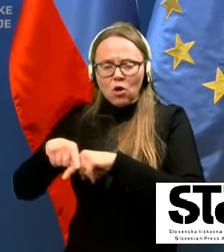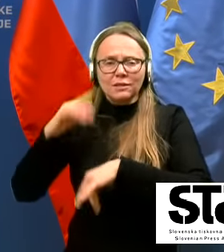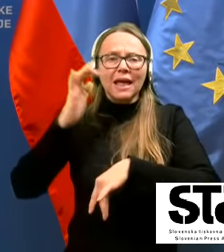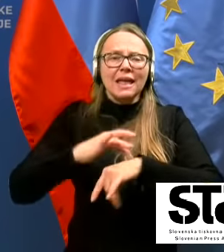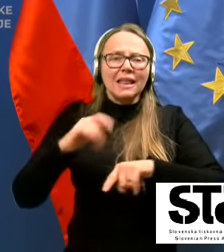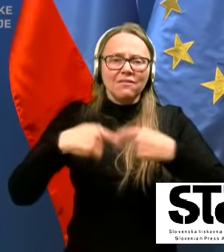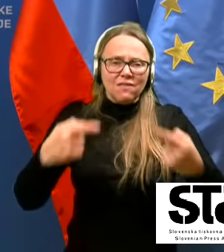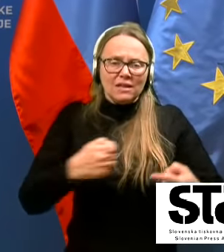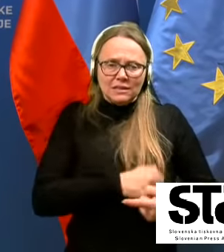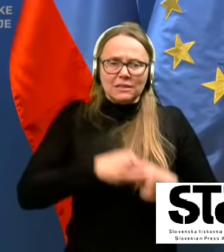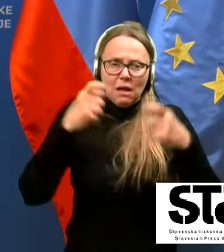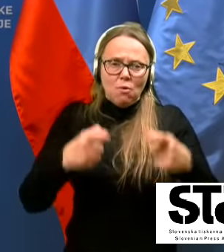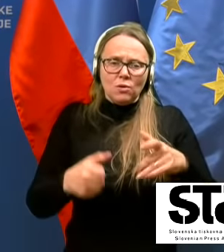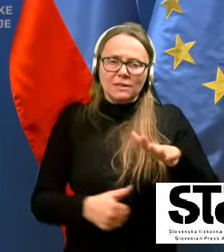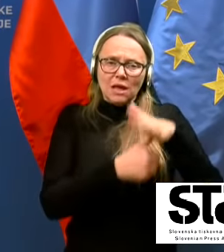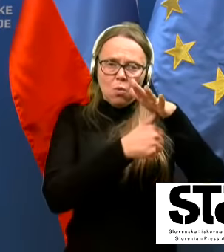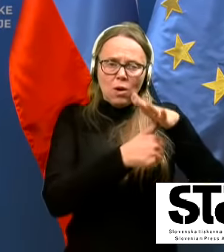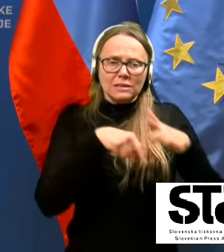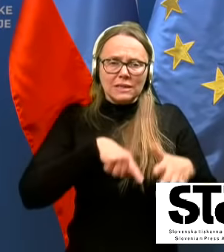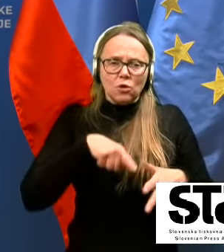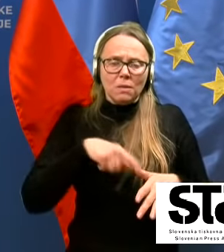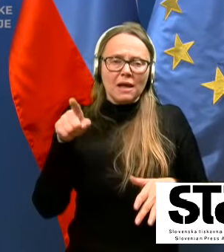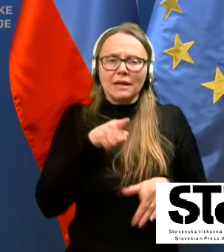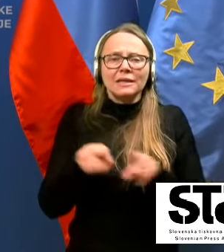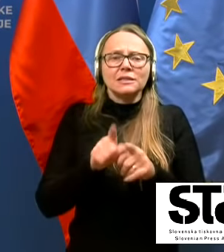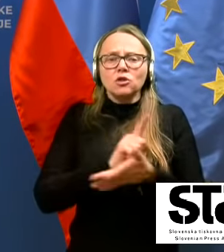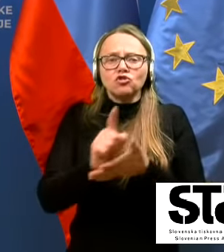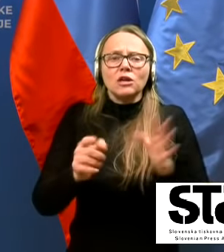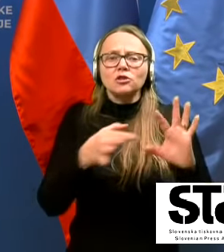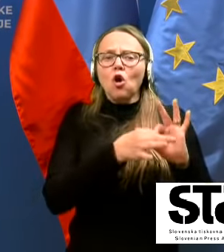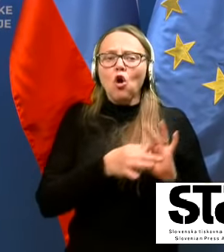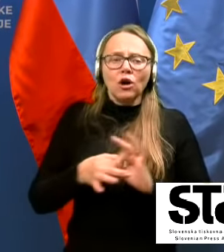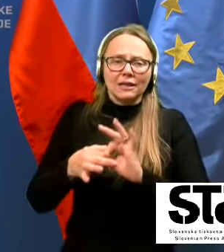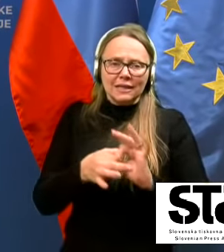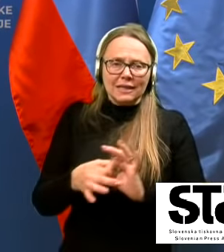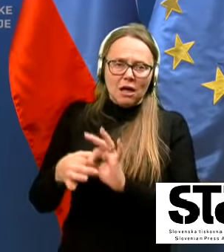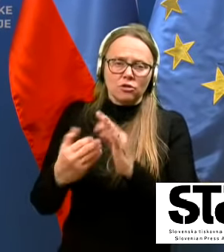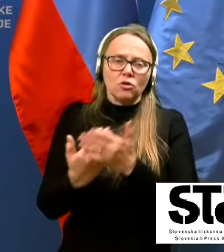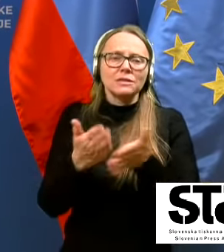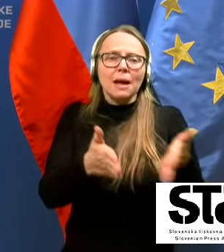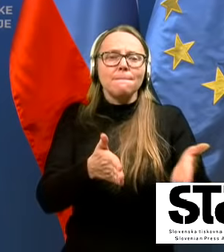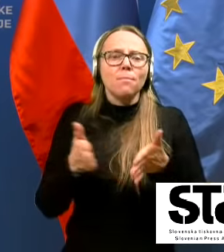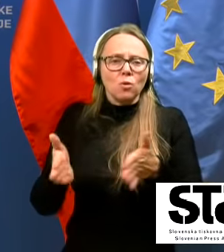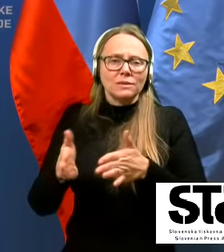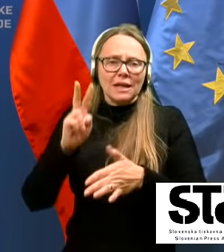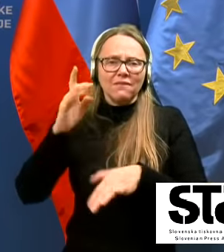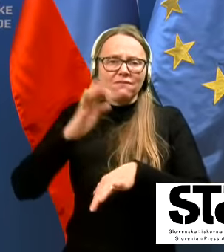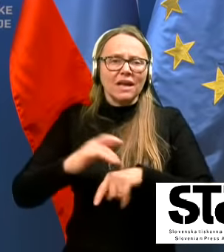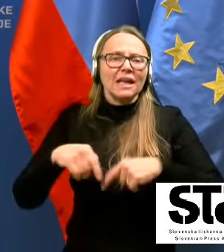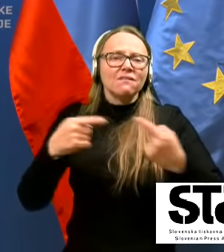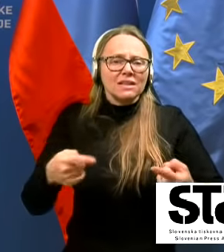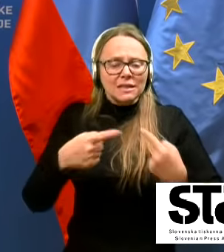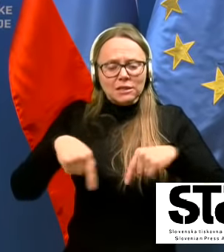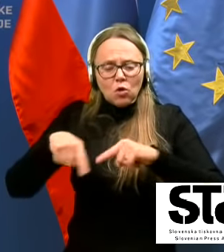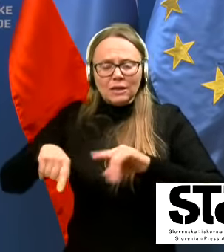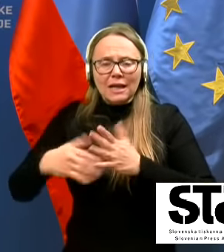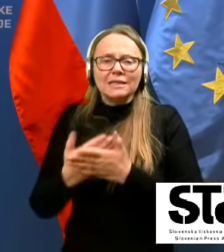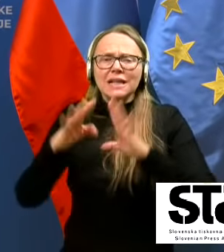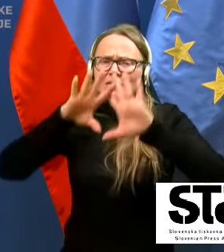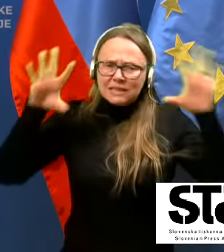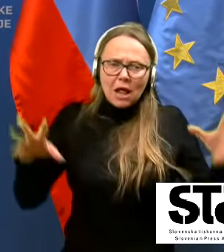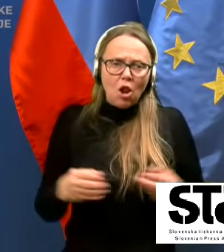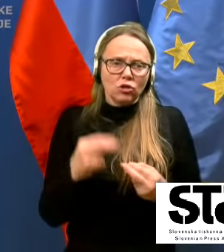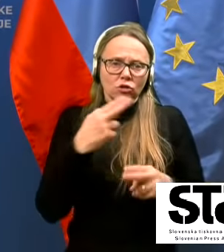UKC Ljubljana in vkrati tudi koordinator za posteljev infekcijskih oddelkih za celotno